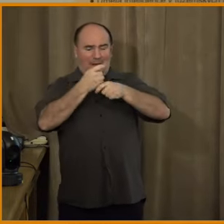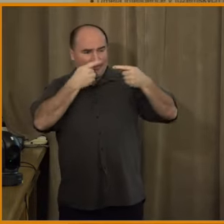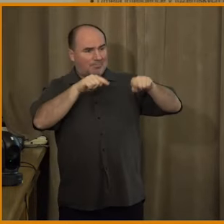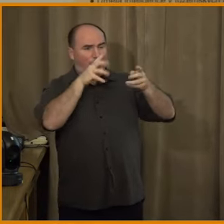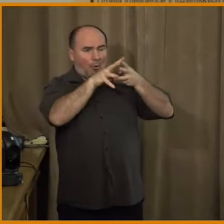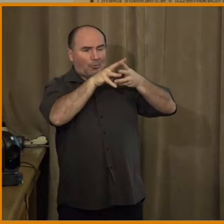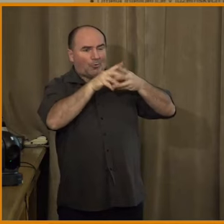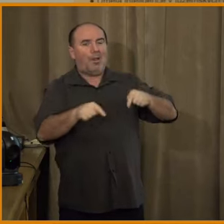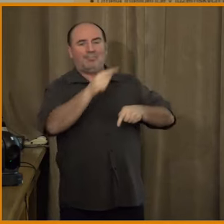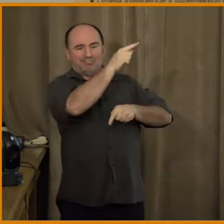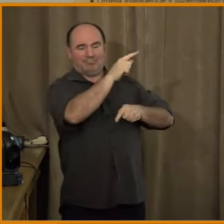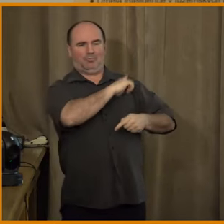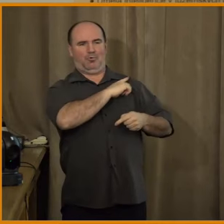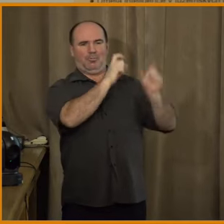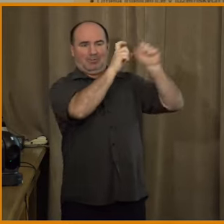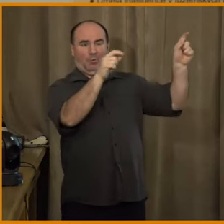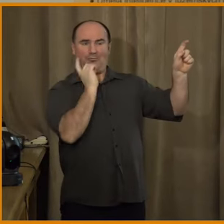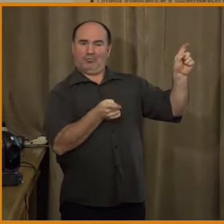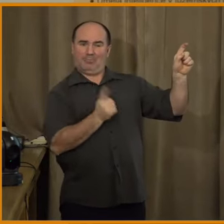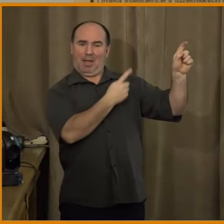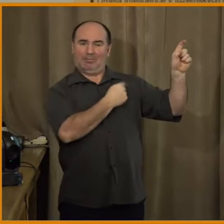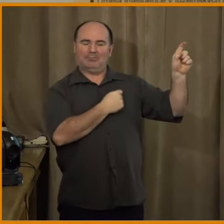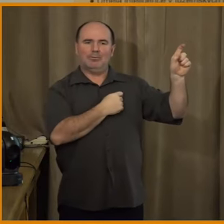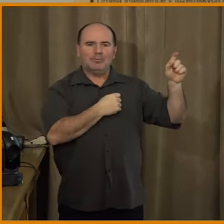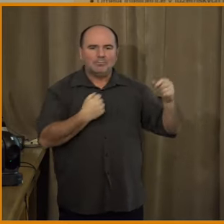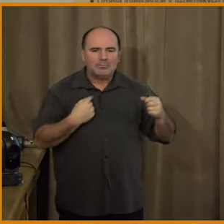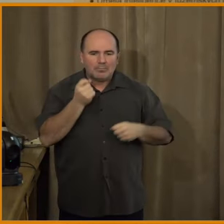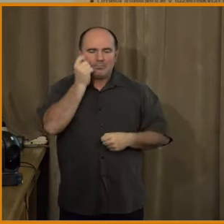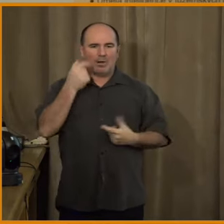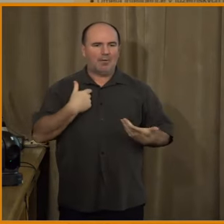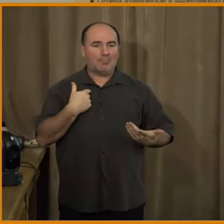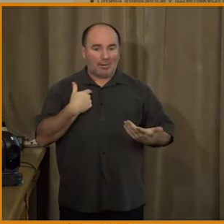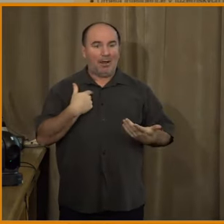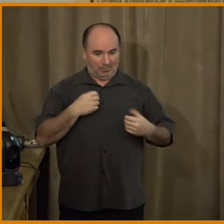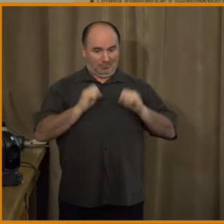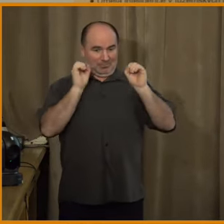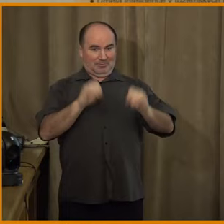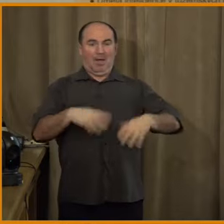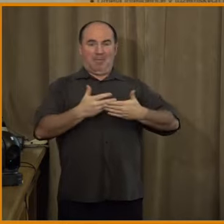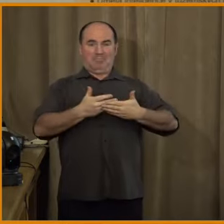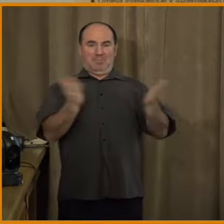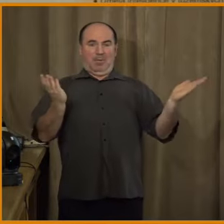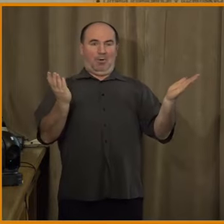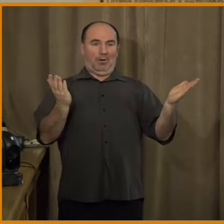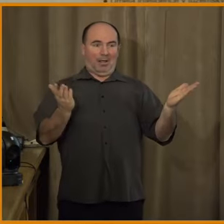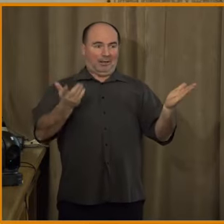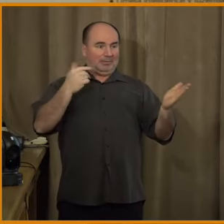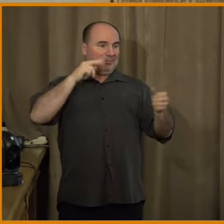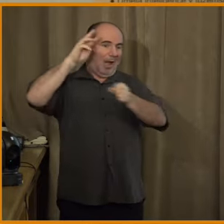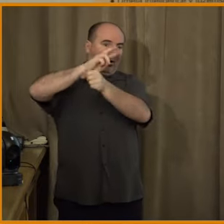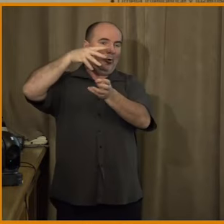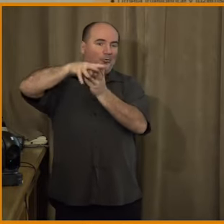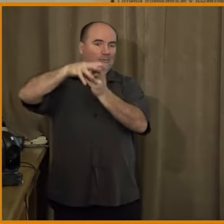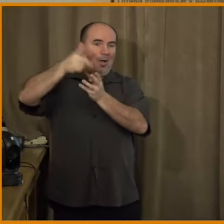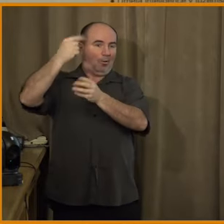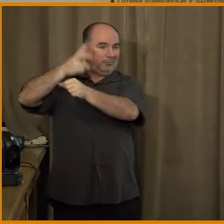velmi spletitá otázka, protože to teda znamená, že se trochu vzdáváme té demokratické kontroly nad tím, kdo by teda vlastně měl rozhodovat o